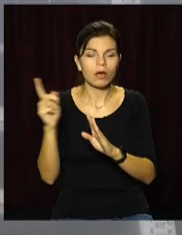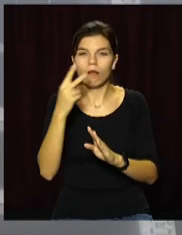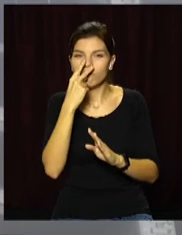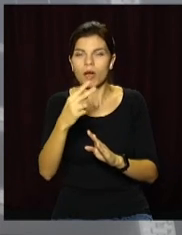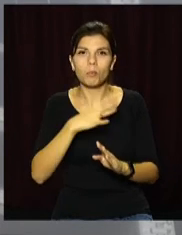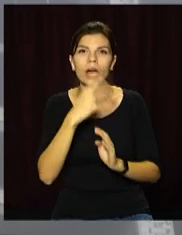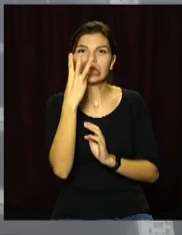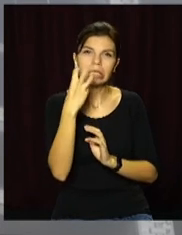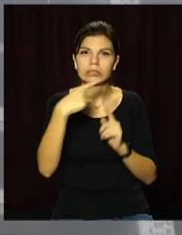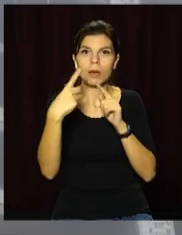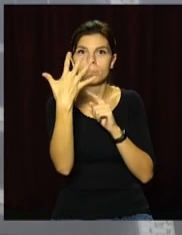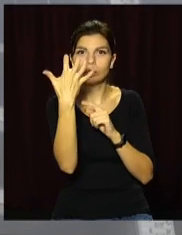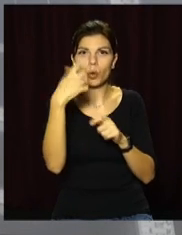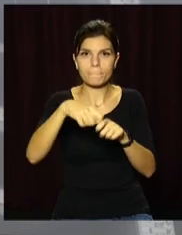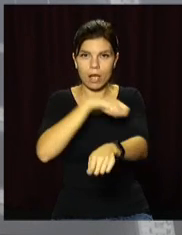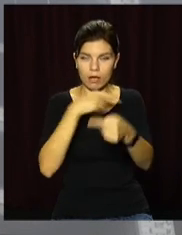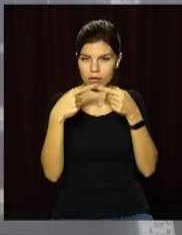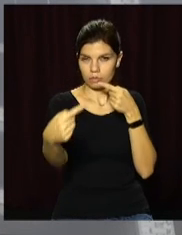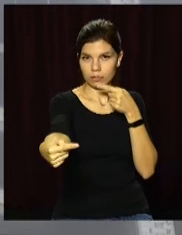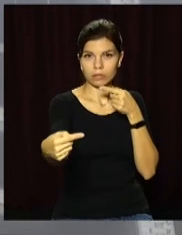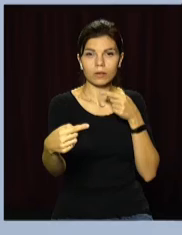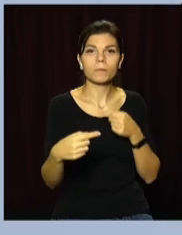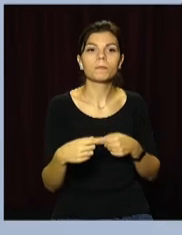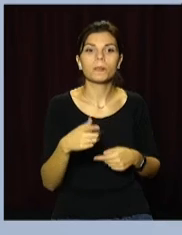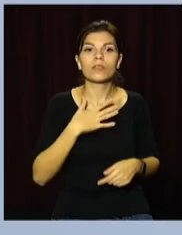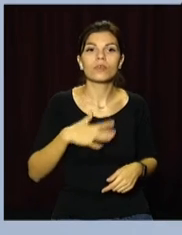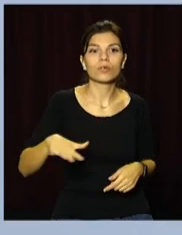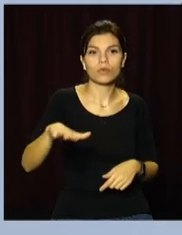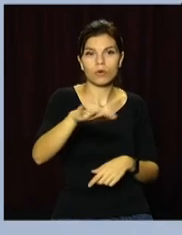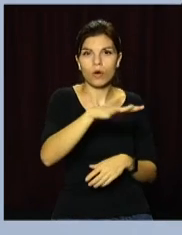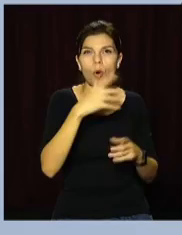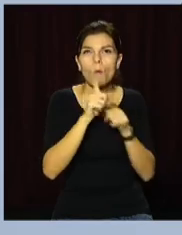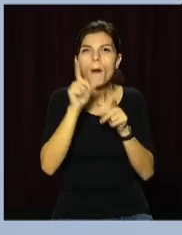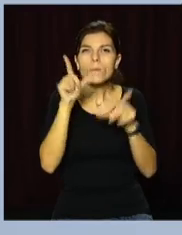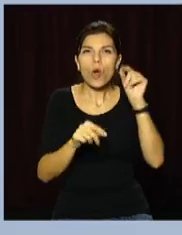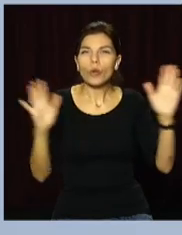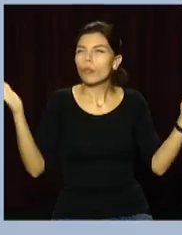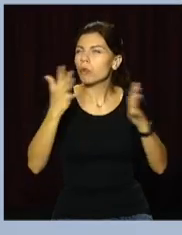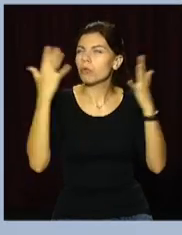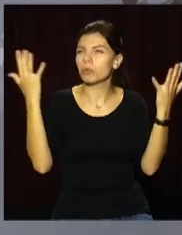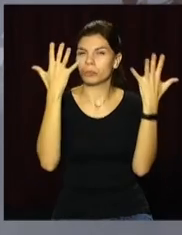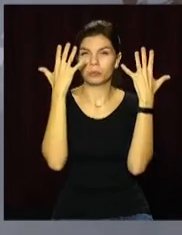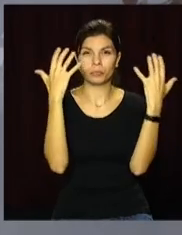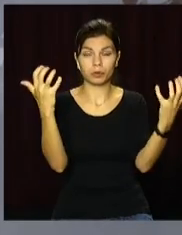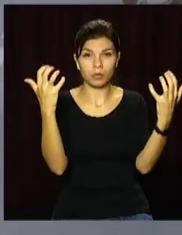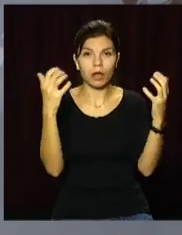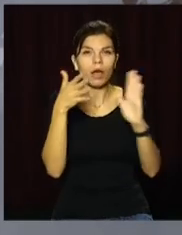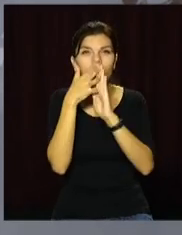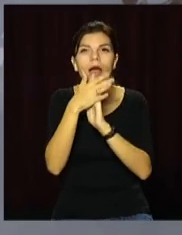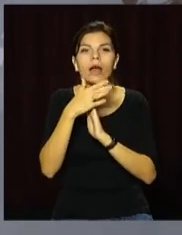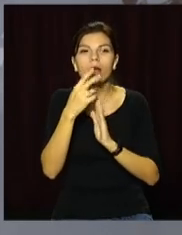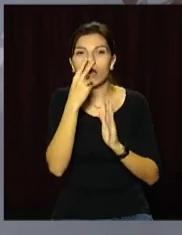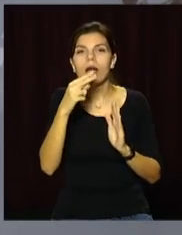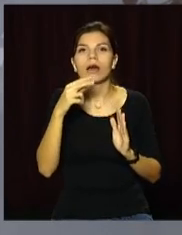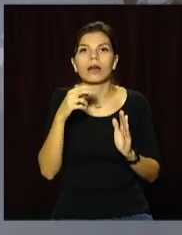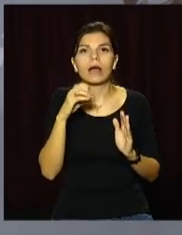була 300-500 метрів. Вулиці та проспекти наші поринули в молочне простирадло. Крізь нього ледь пробивалися